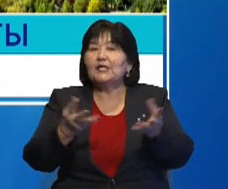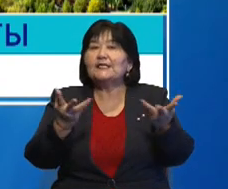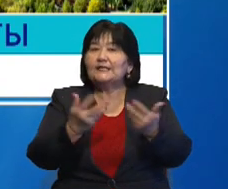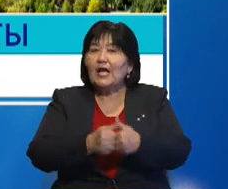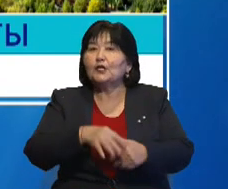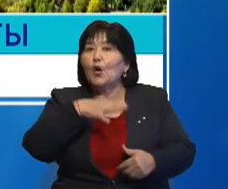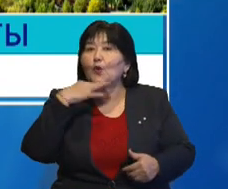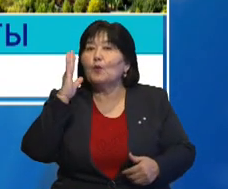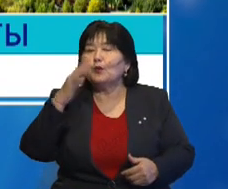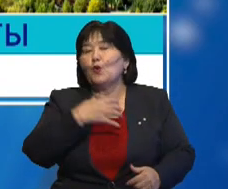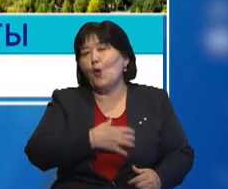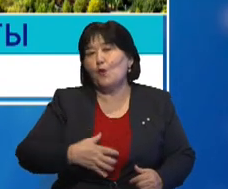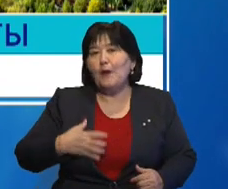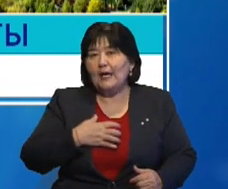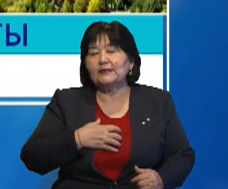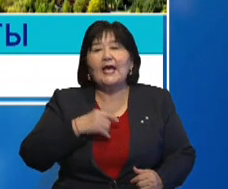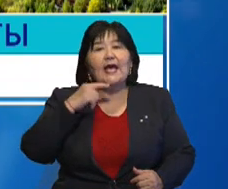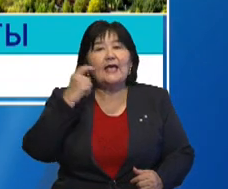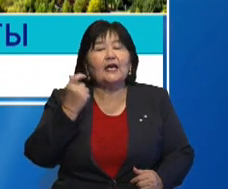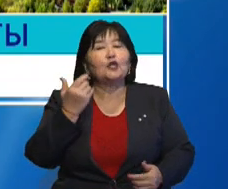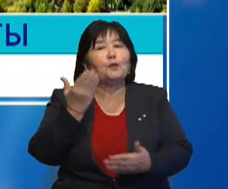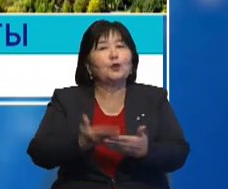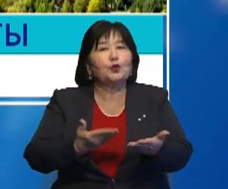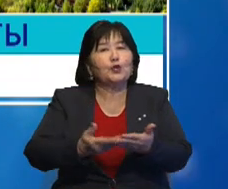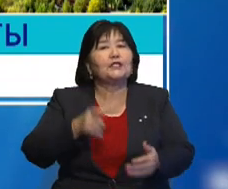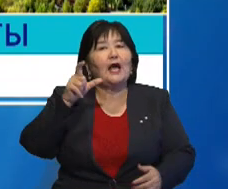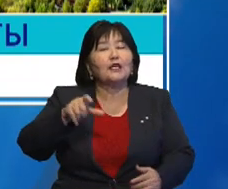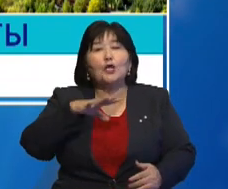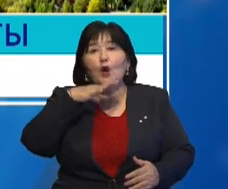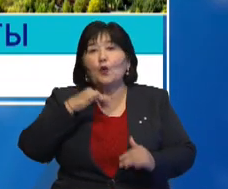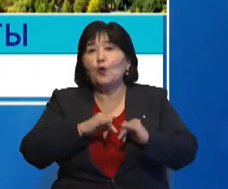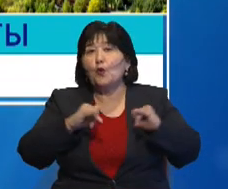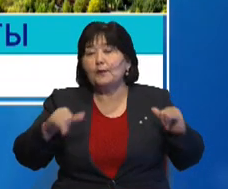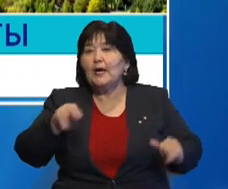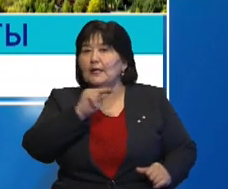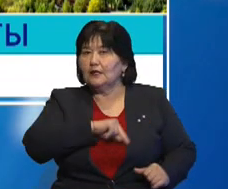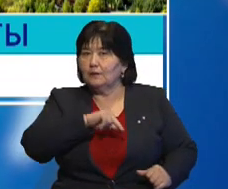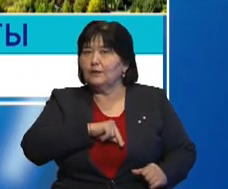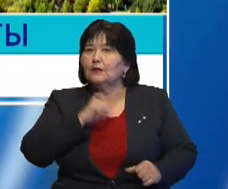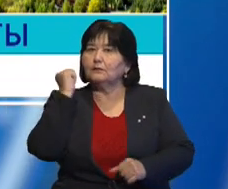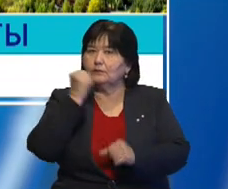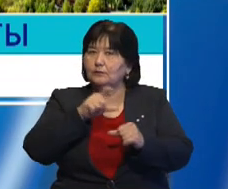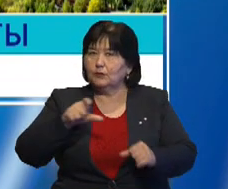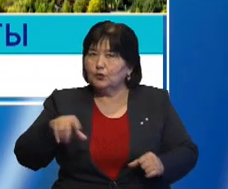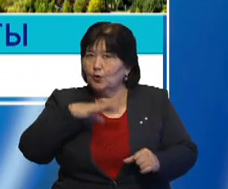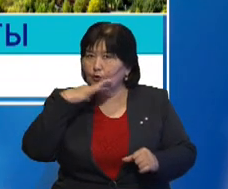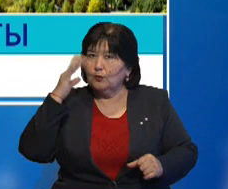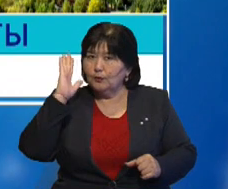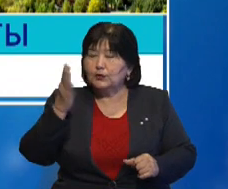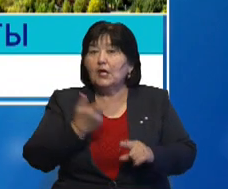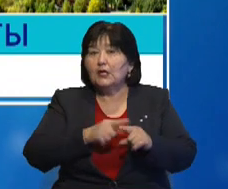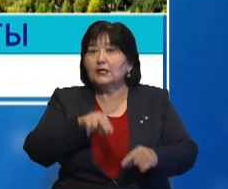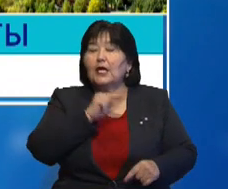да көп болу өте маңызды. Экономикалық тұрғыда да азаматтар көп болған сайын ол еңбек күші. Еңбек күші көп болса,